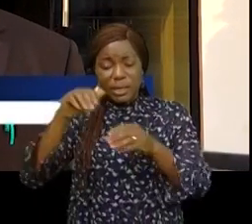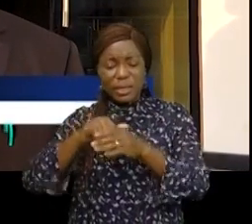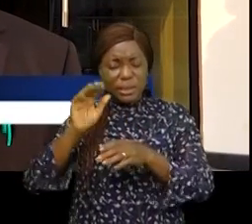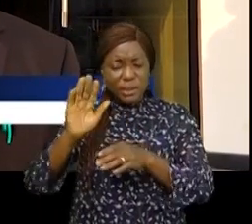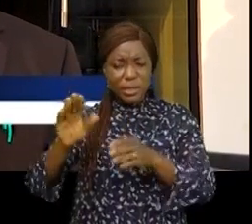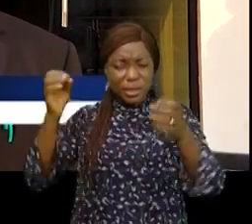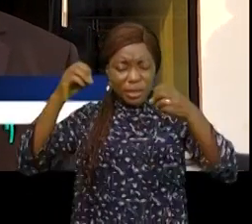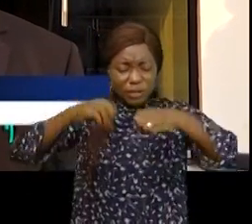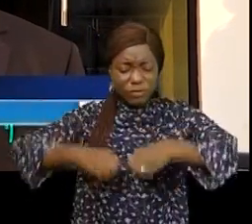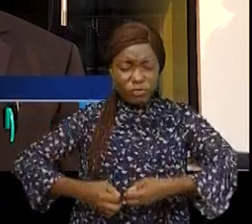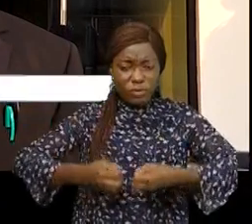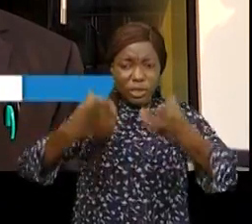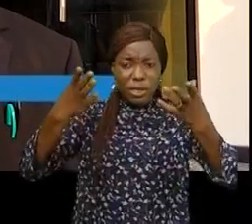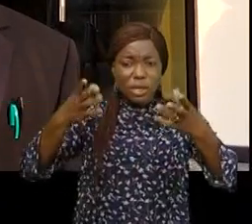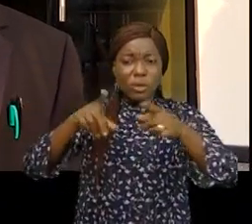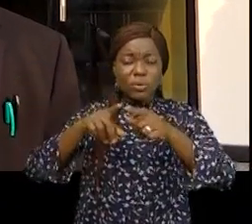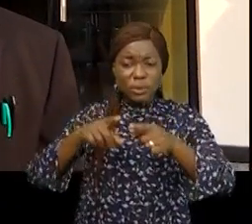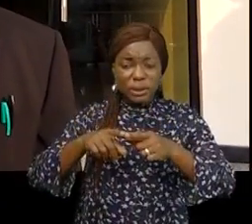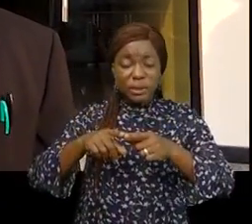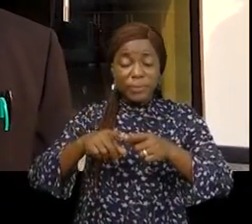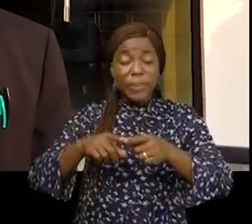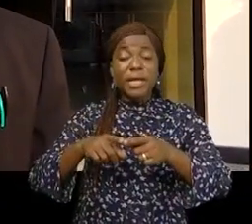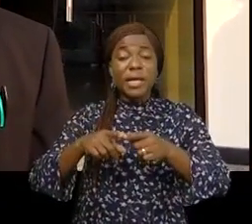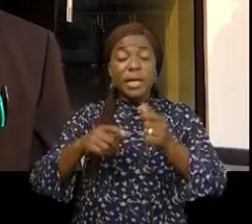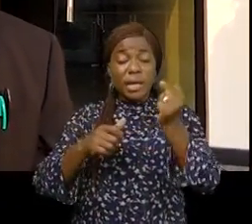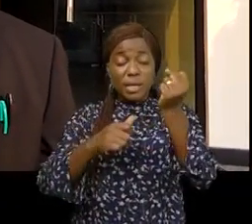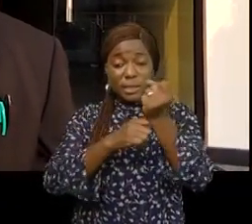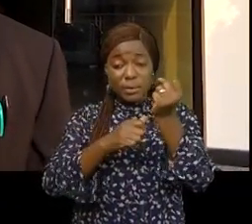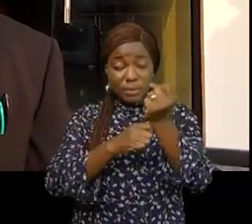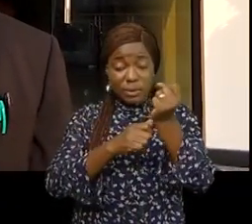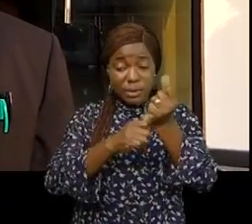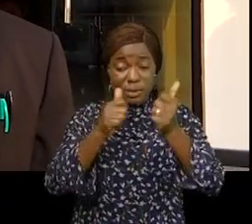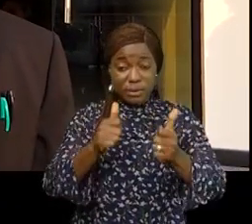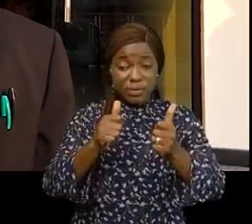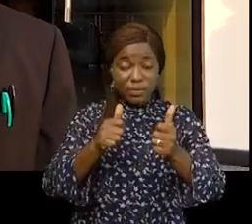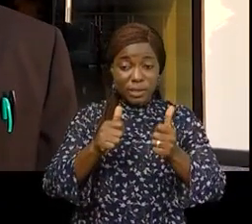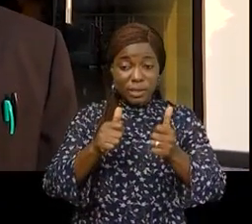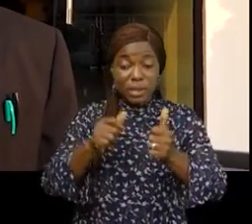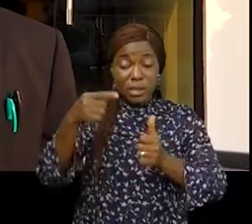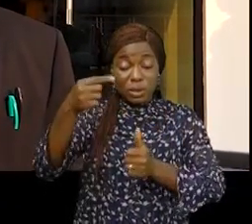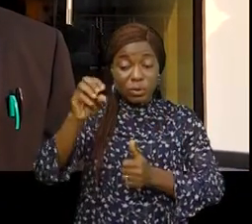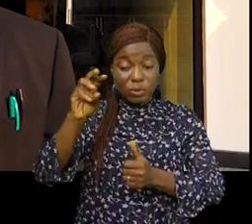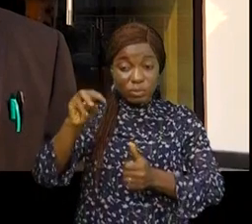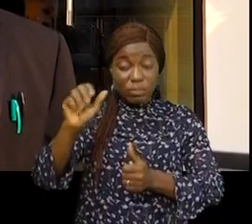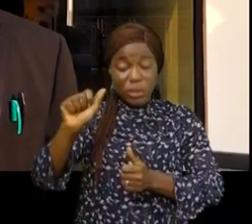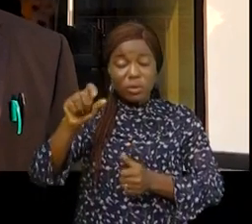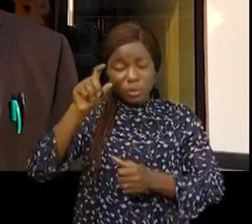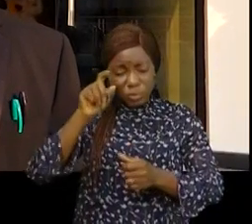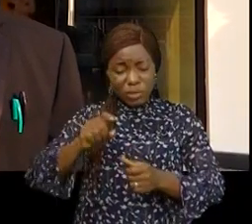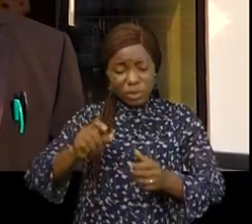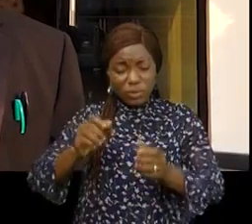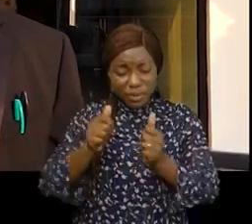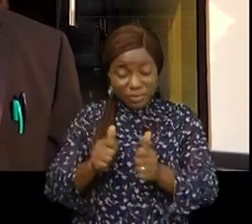c'est un voisin les habitants de Goma sont obligés de vivre avec et il faudrait que le système d'alerte précoce soit